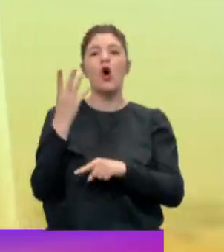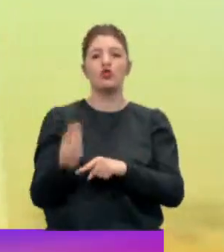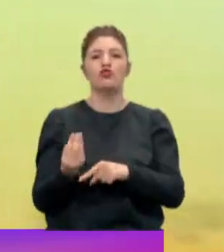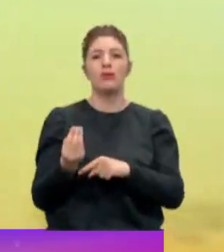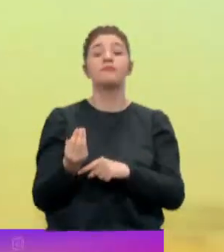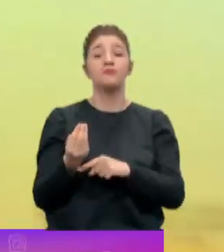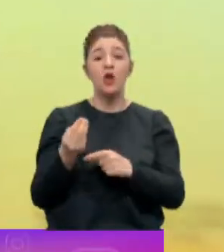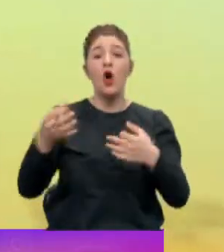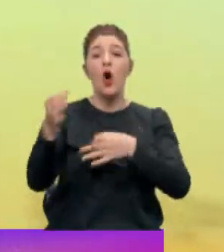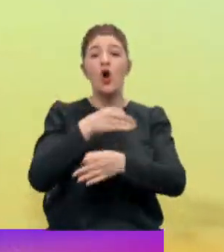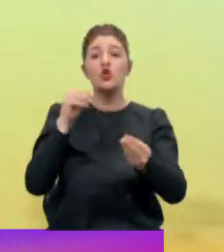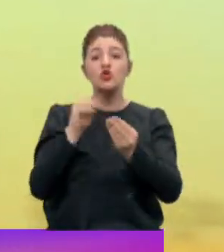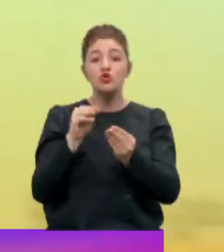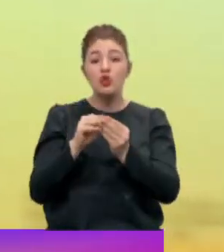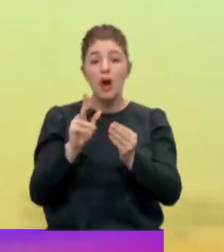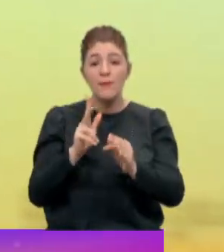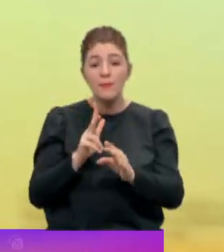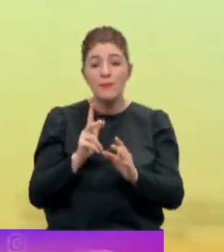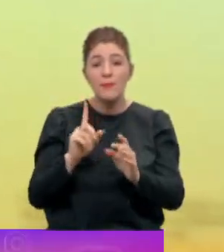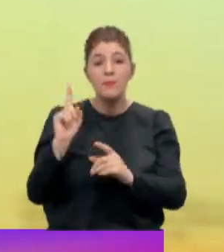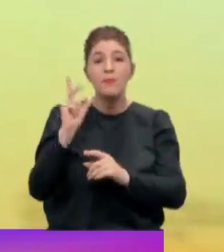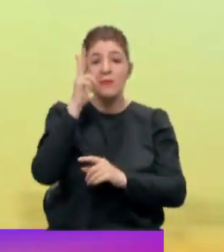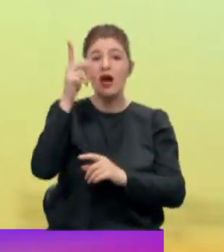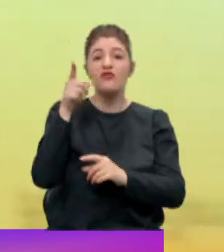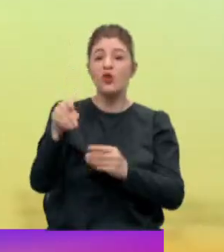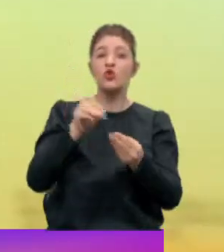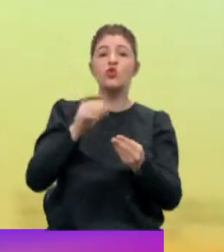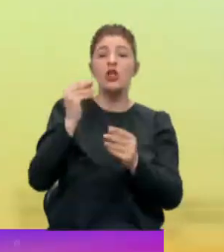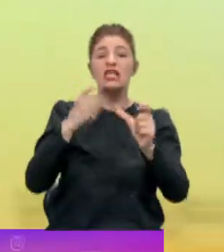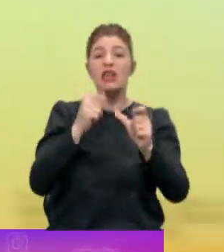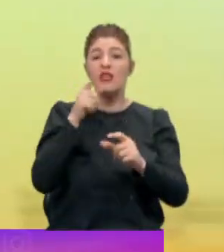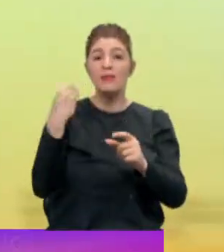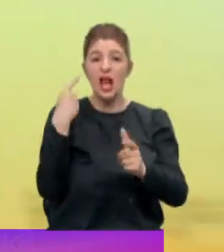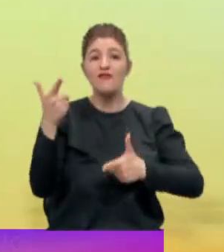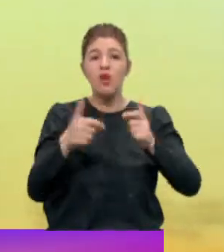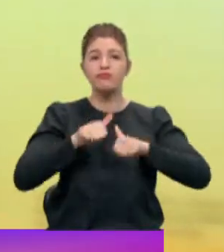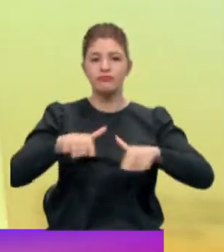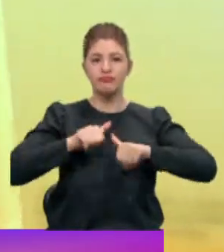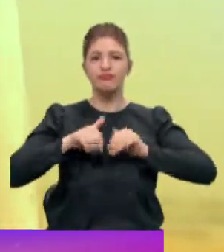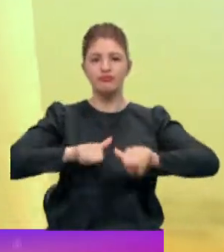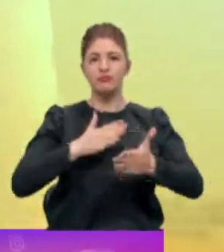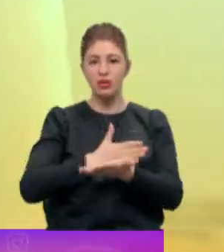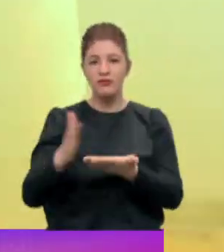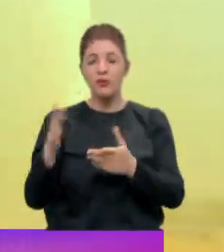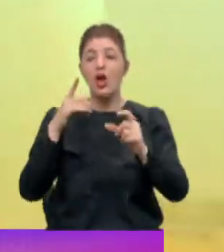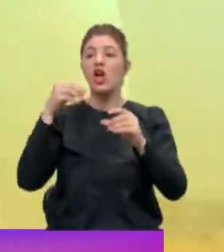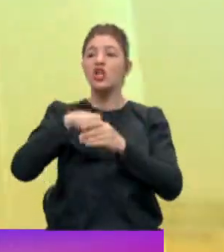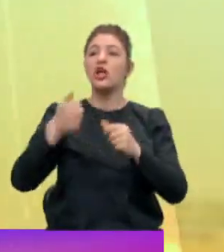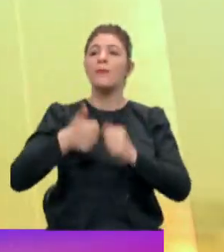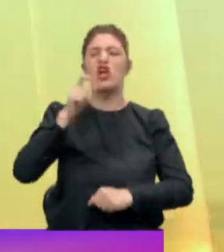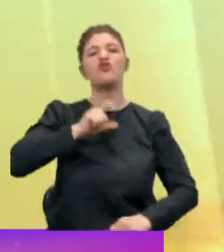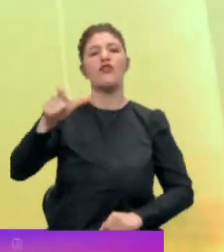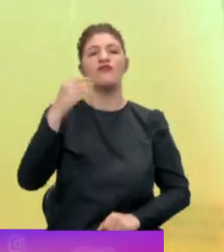olacak. Organize suç örgütü lideri olmakla suçlanan Sedat Peker yeni videolar yayınlamaya da devam ediyor. Soylu'ya da yanıt